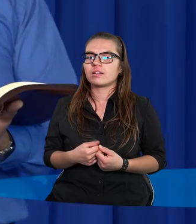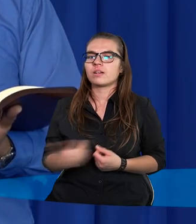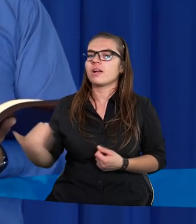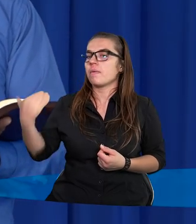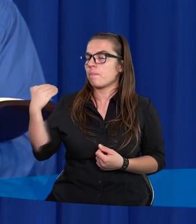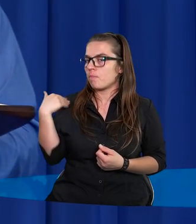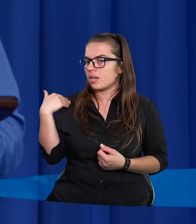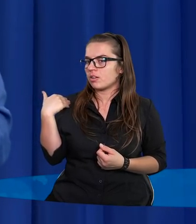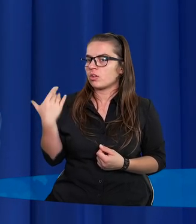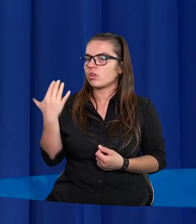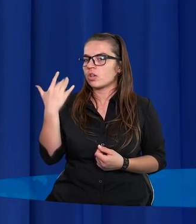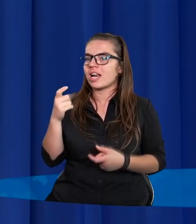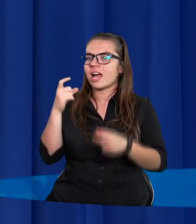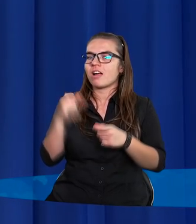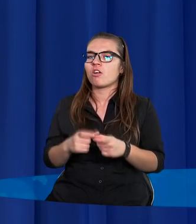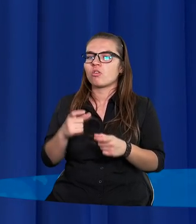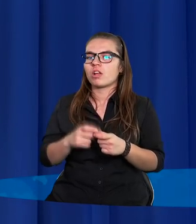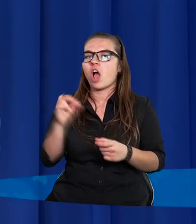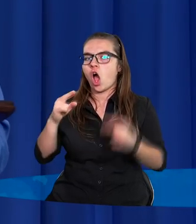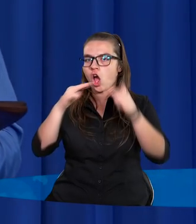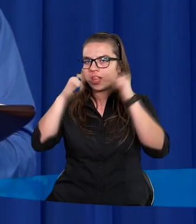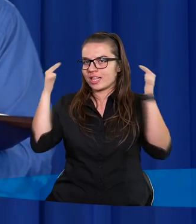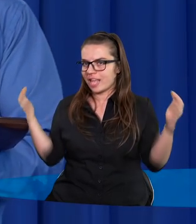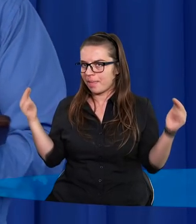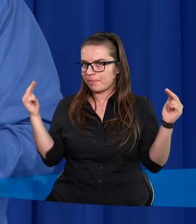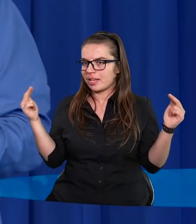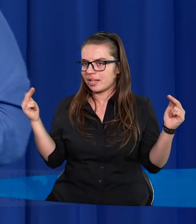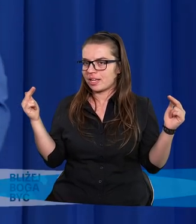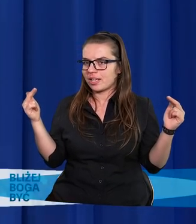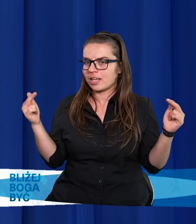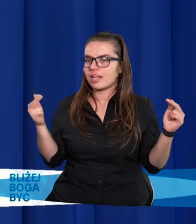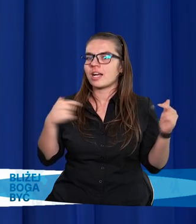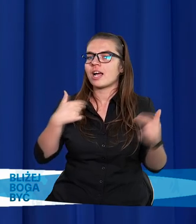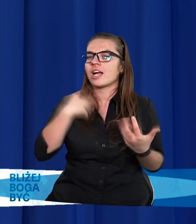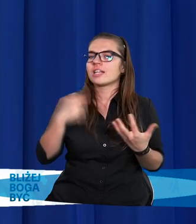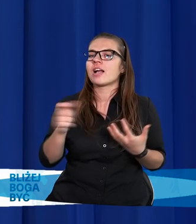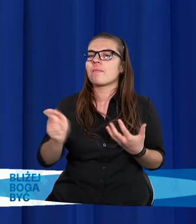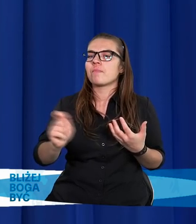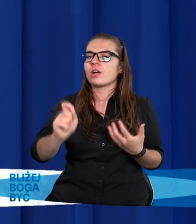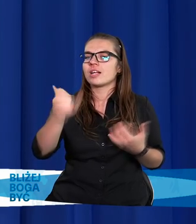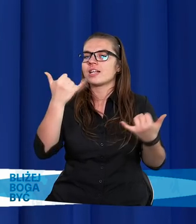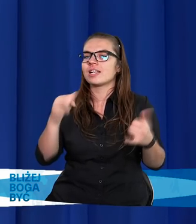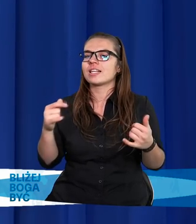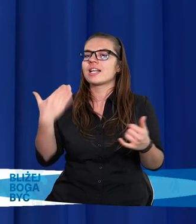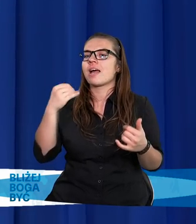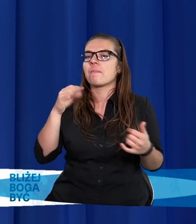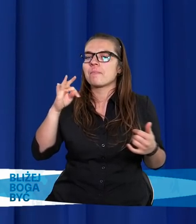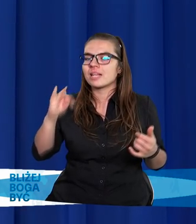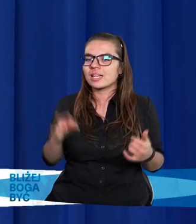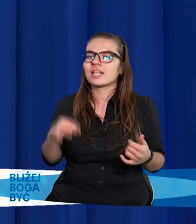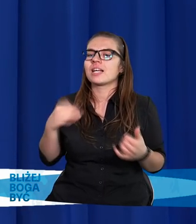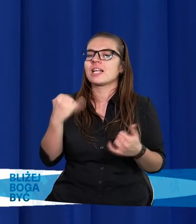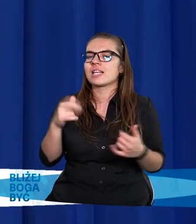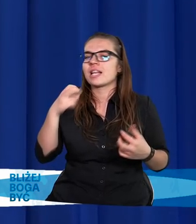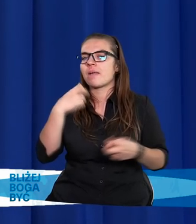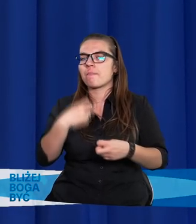Było kilka słów o niebie, a ja chciałem poruszyć inny mit, inny problem.